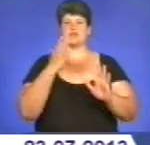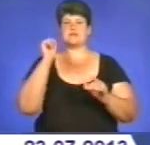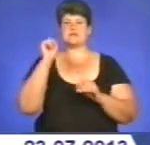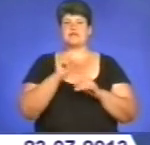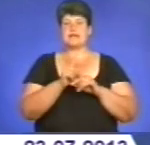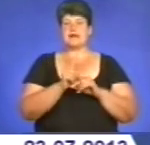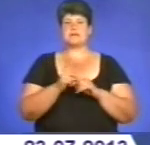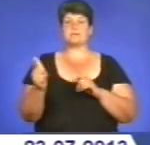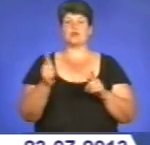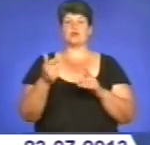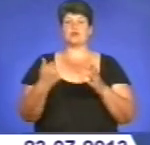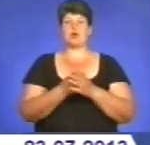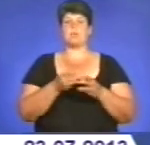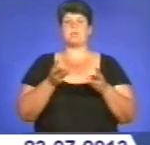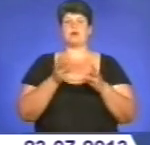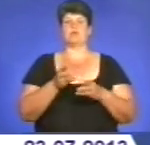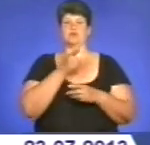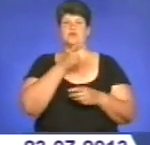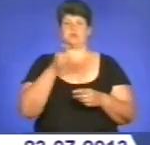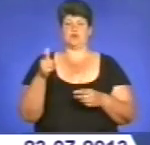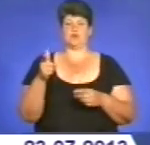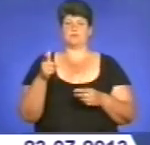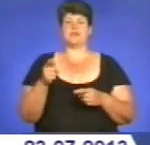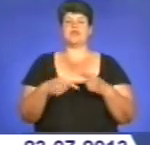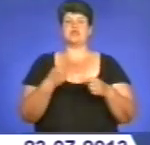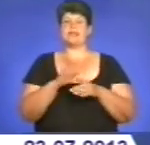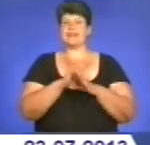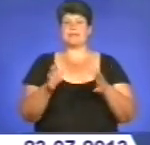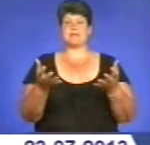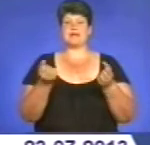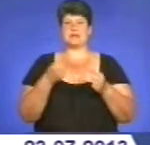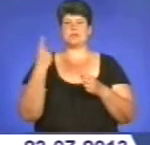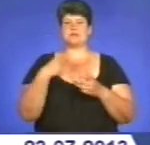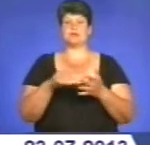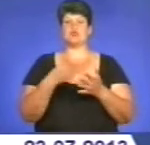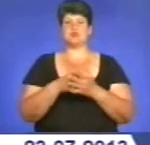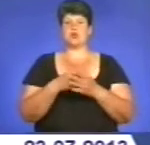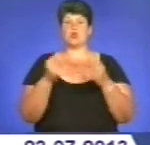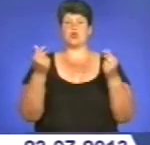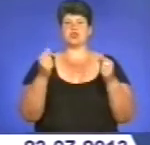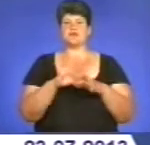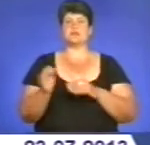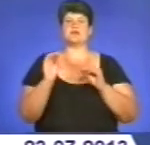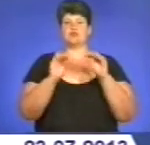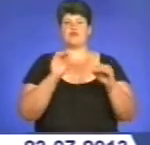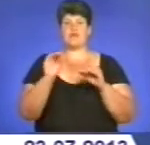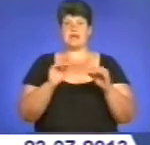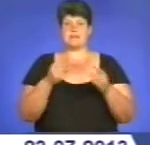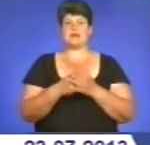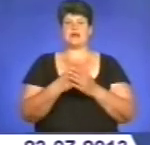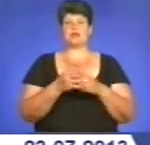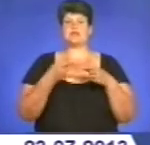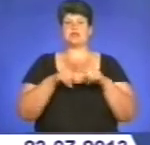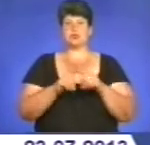освітян – підготовка до опалювального сезону. Через неприйнятий обласний бюджет коштів на облаштування матеріально-технічної бази